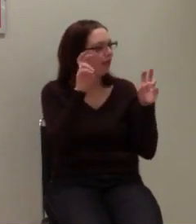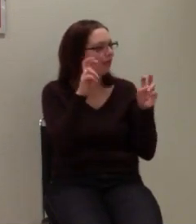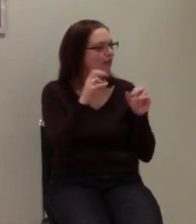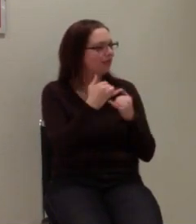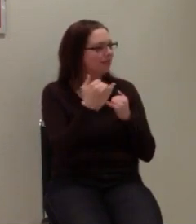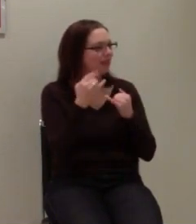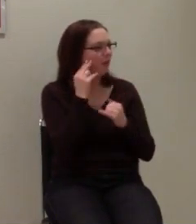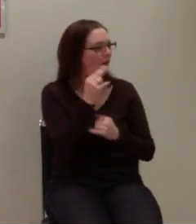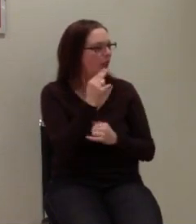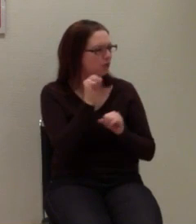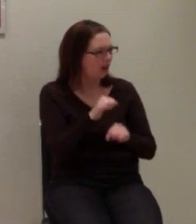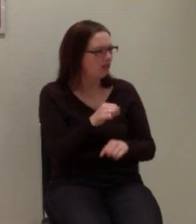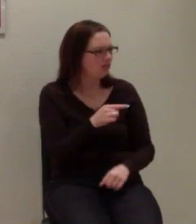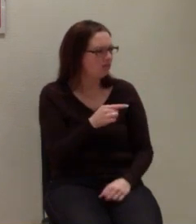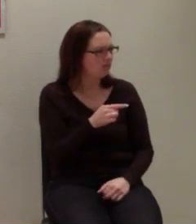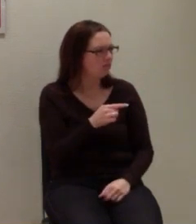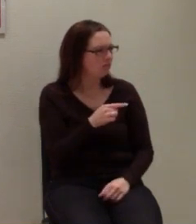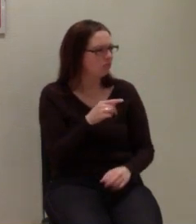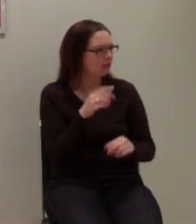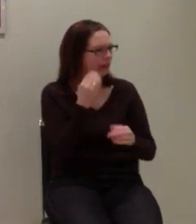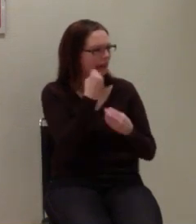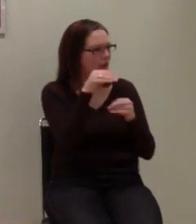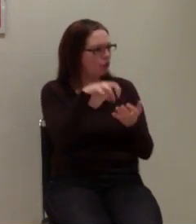Aber dann halt am 1. Dezember oder am 3. Dezember?